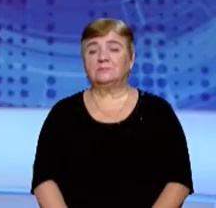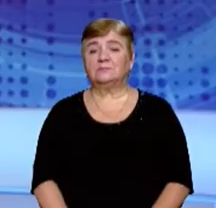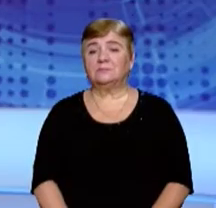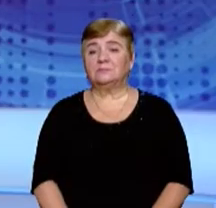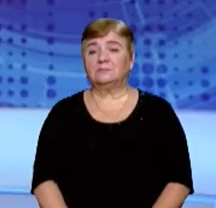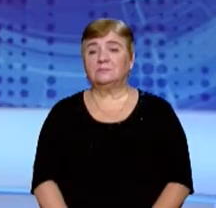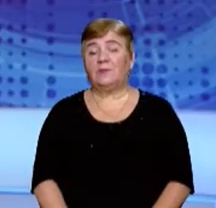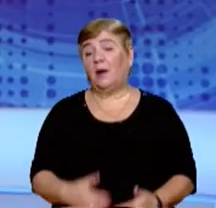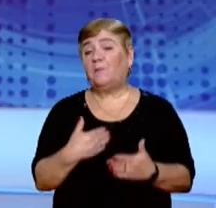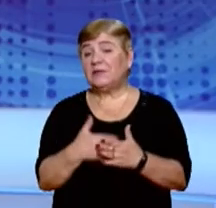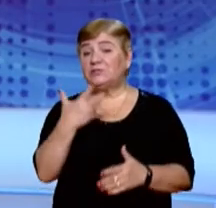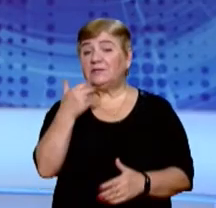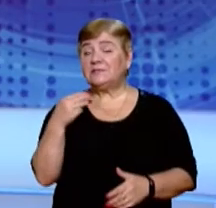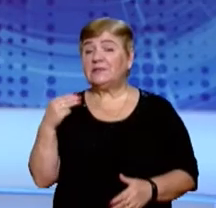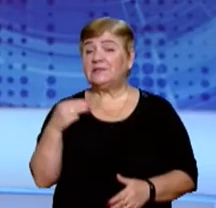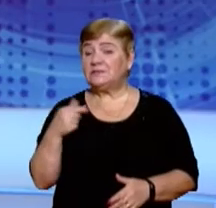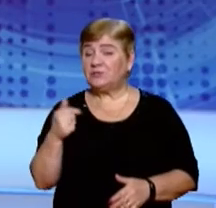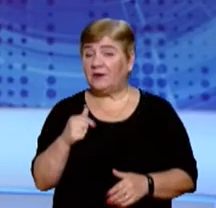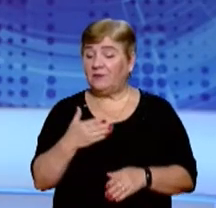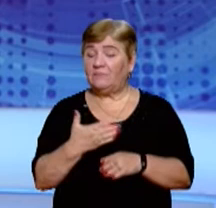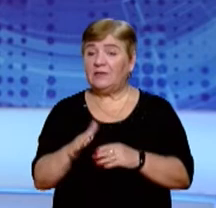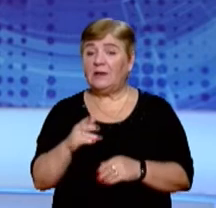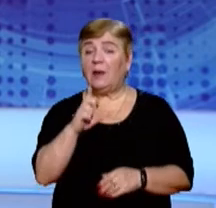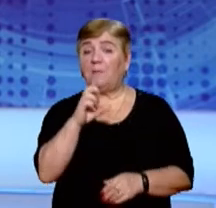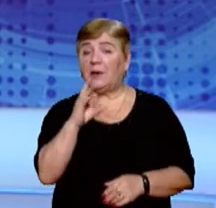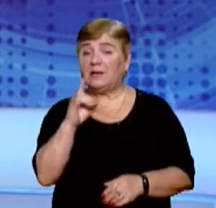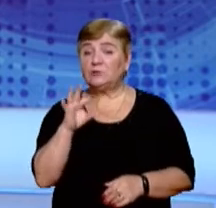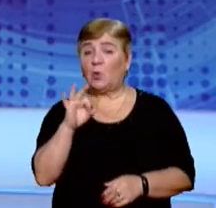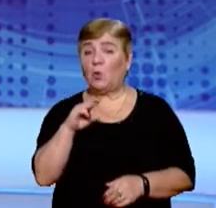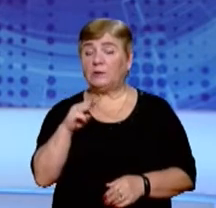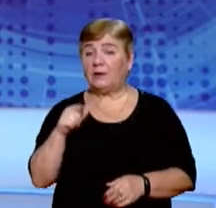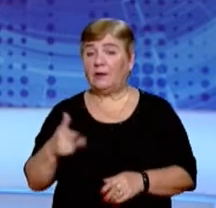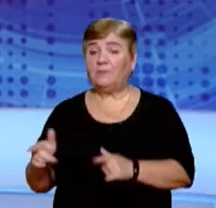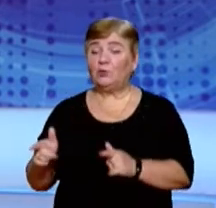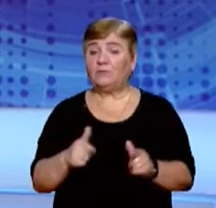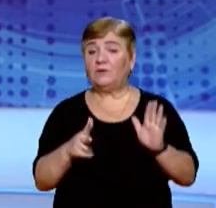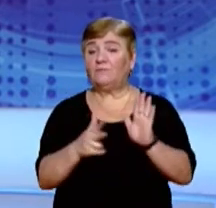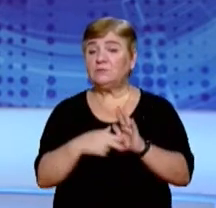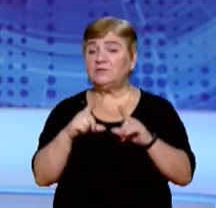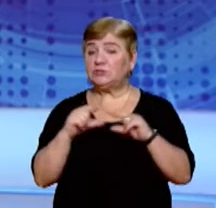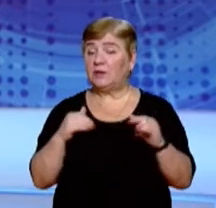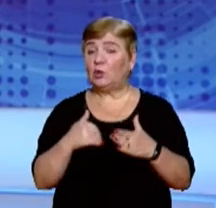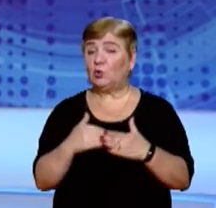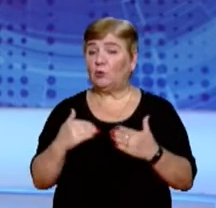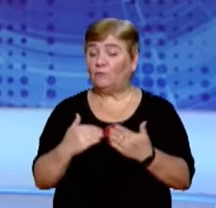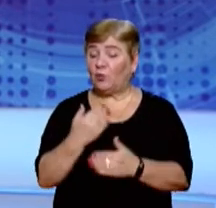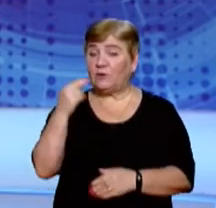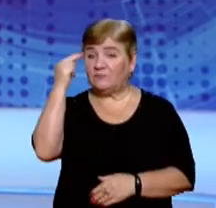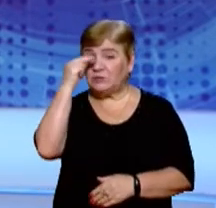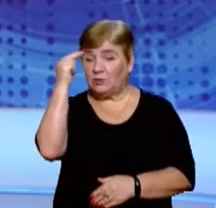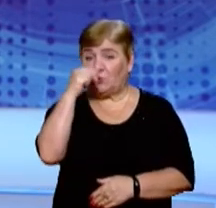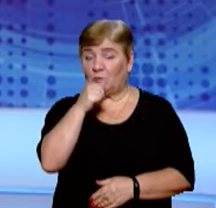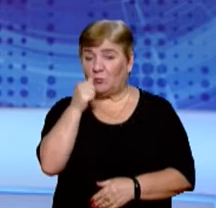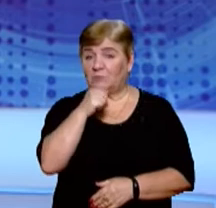Майже 300 тисяч гривень виділили з бюджету Баранинської ОТГ для підготовки восьми шкіл до нового навчального року в умовах